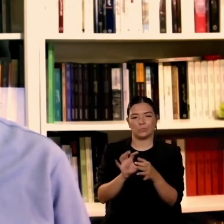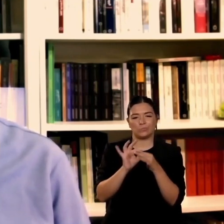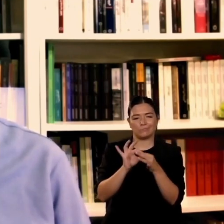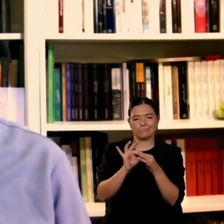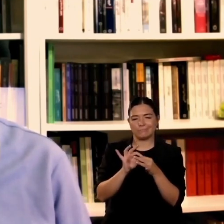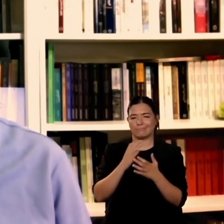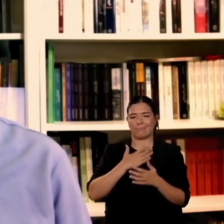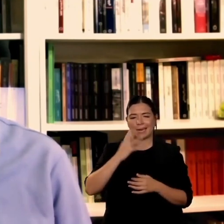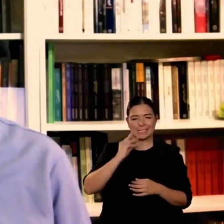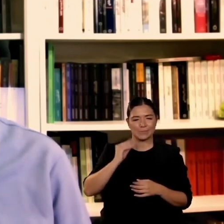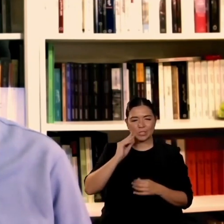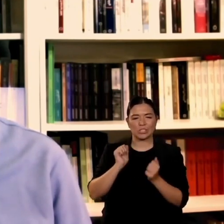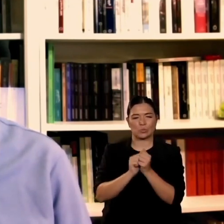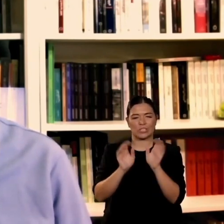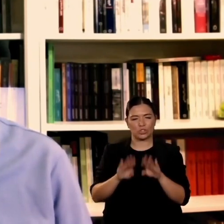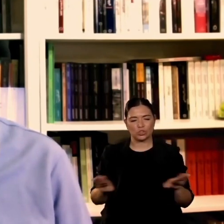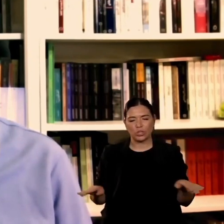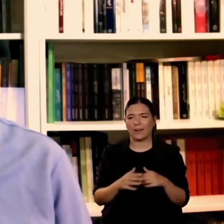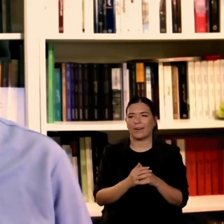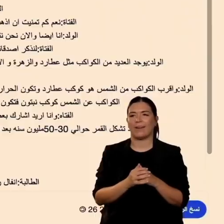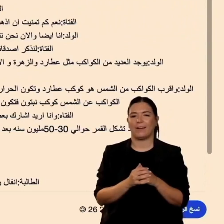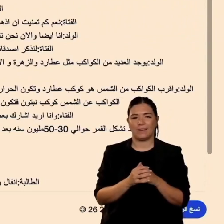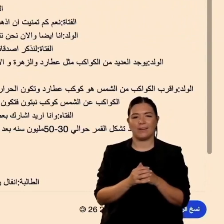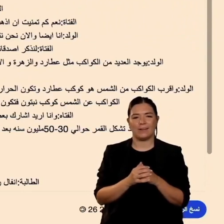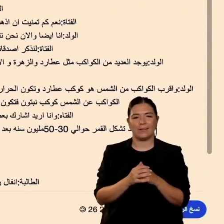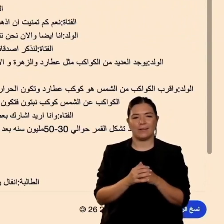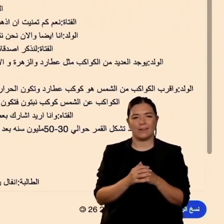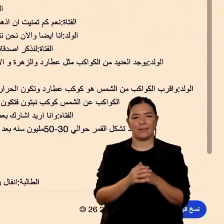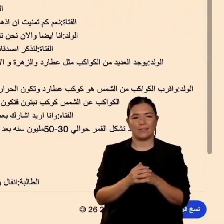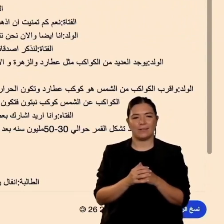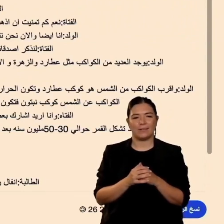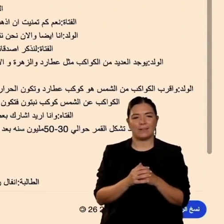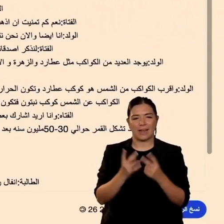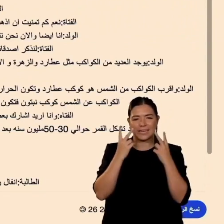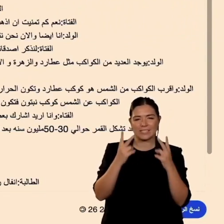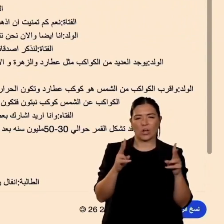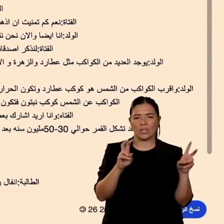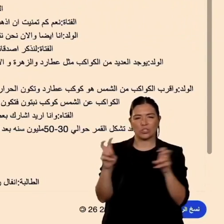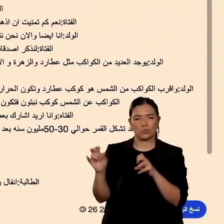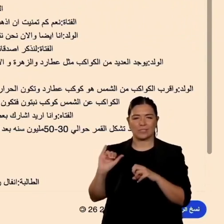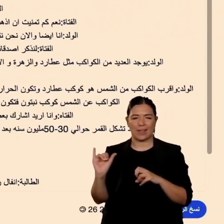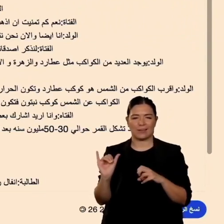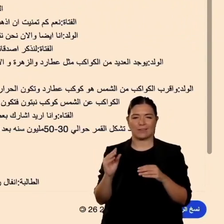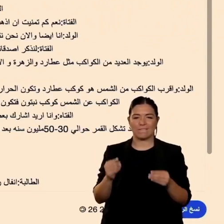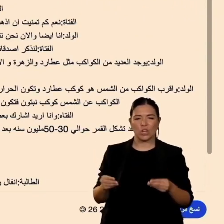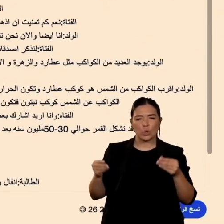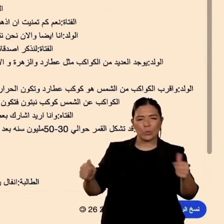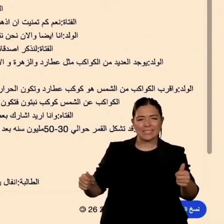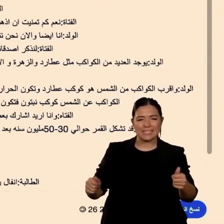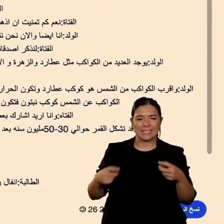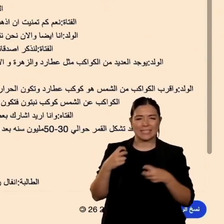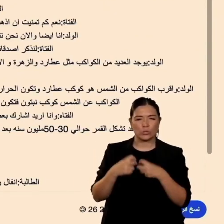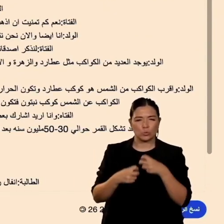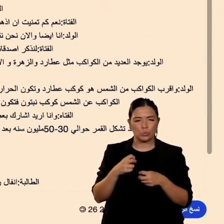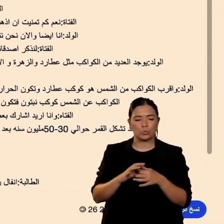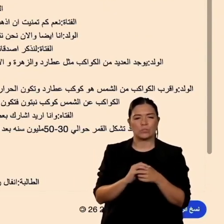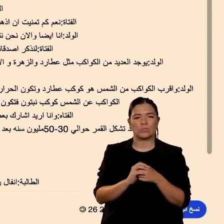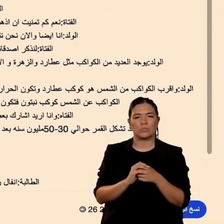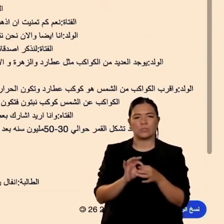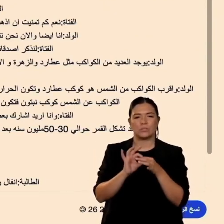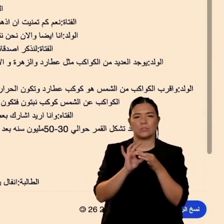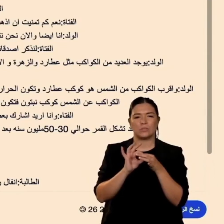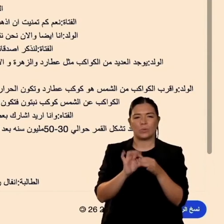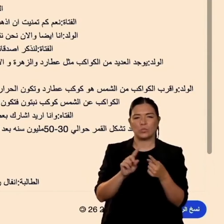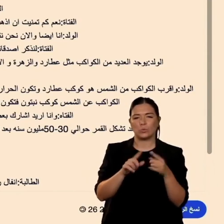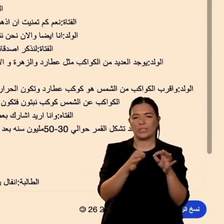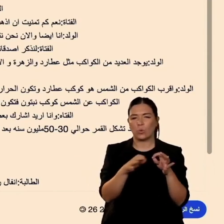al poter accedere a scratch all'apprendimento creativo e davvero mi sembra molto rilevante con la traduzione di scratch che le